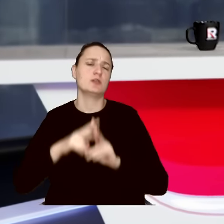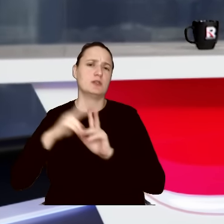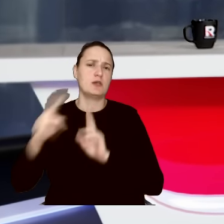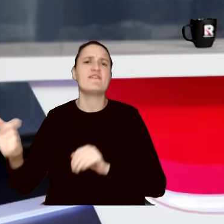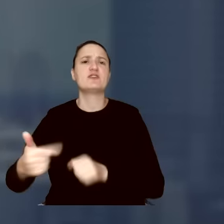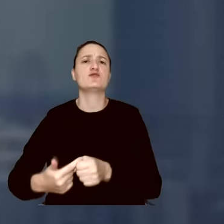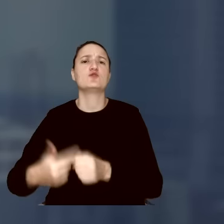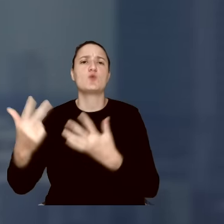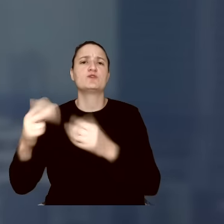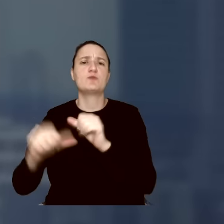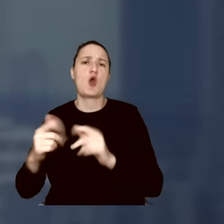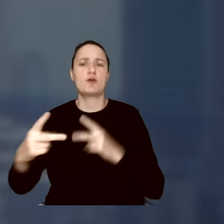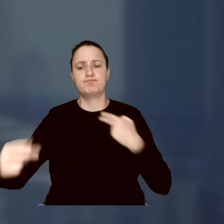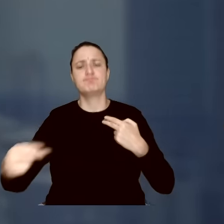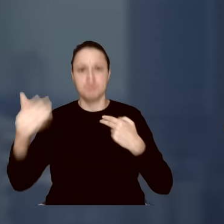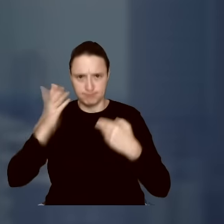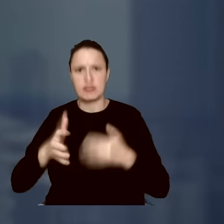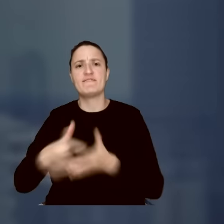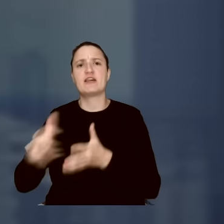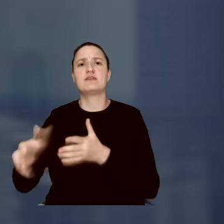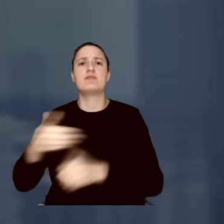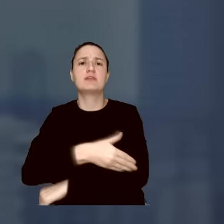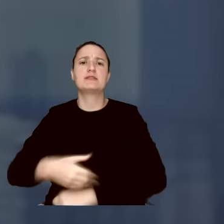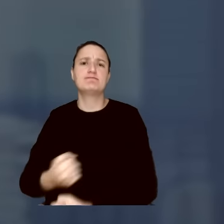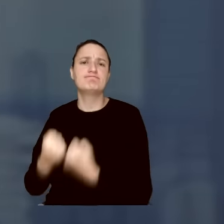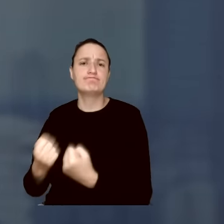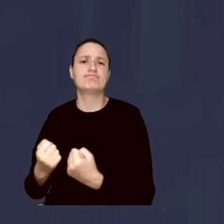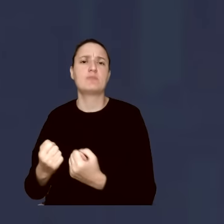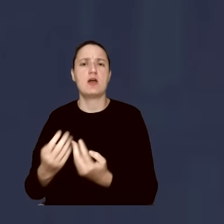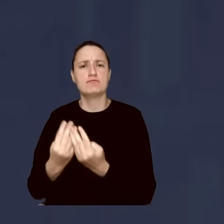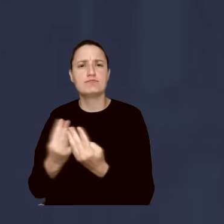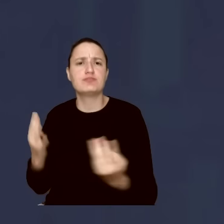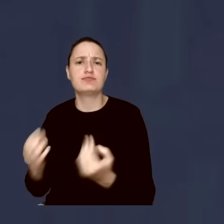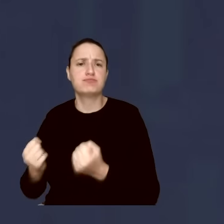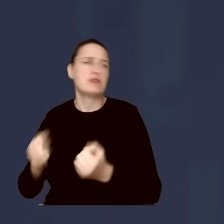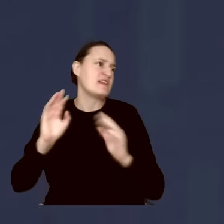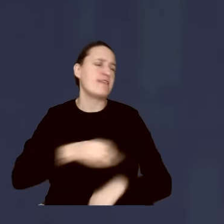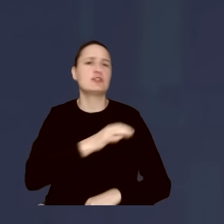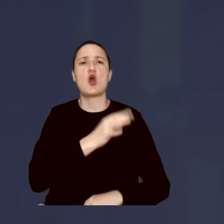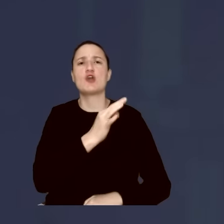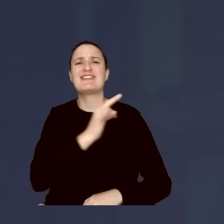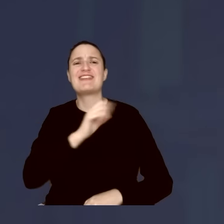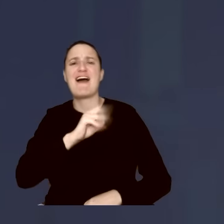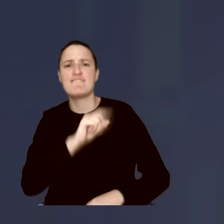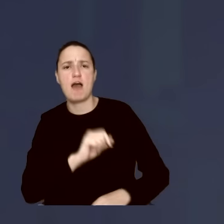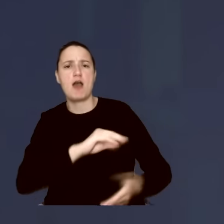na Tarczy Wschód i będzie kolejne zabezpieczenia na granicy. Nawet być może konwencję odtawską wypowie, będzie zaminowywał,